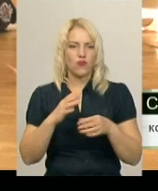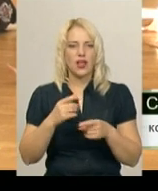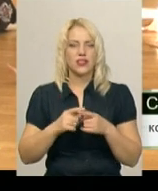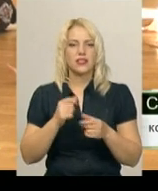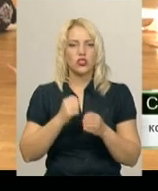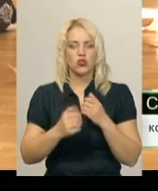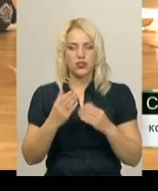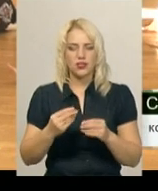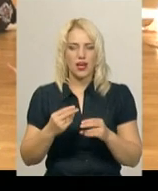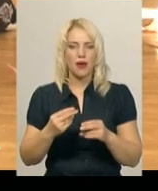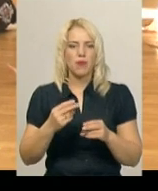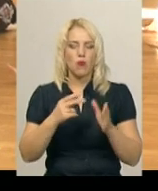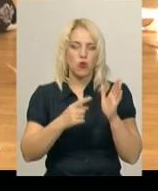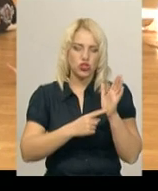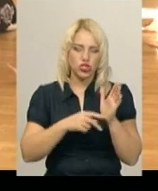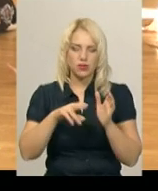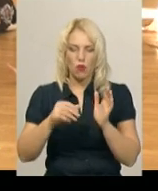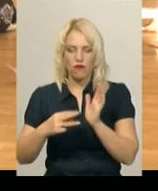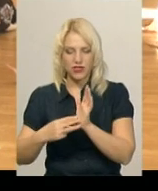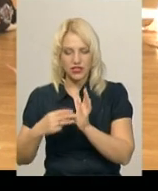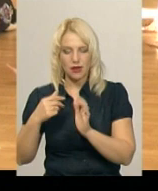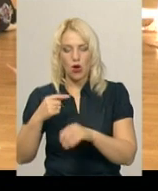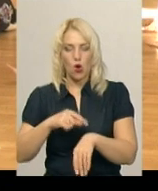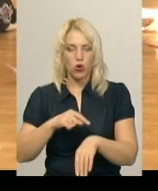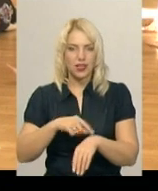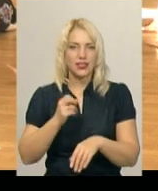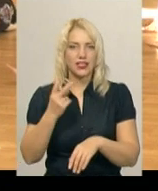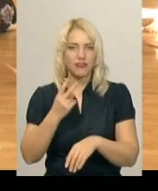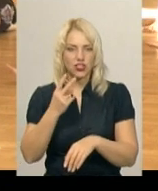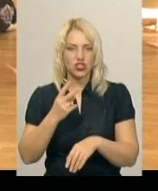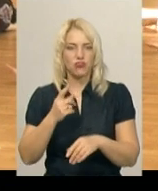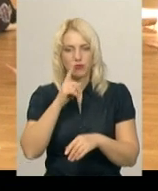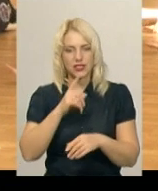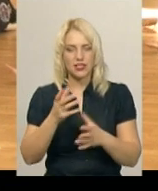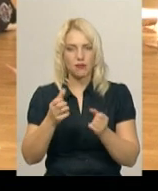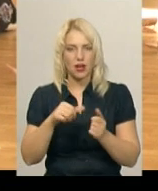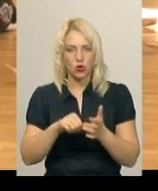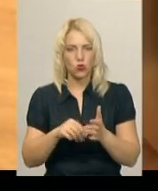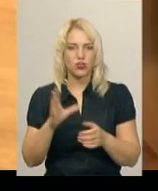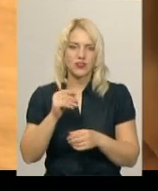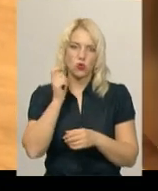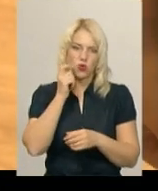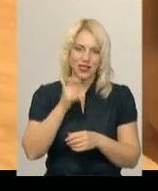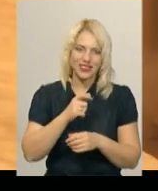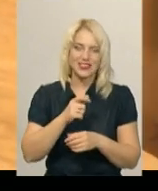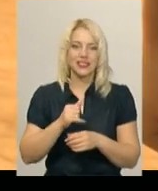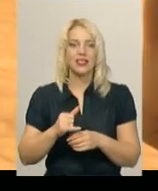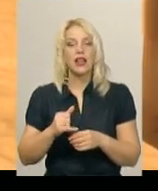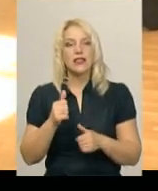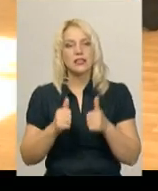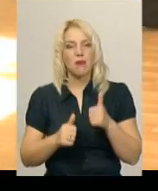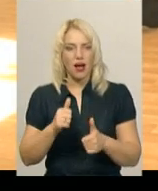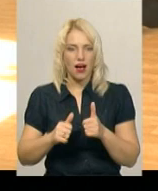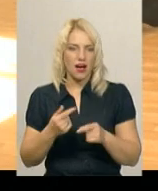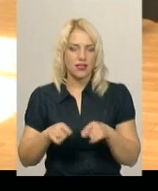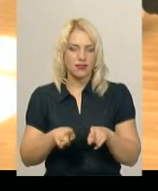-8 годин. Крім того, двічі на місяць в середньому брали участь у змаганнях всеукраїнських та міжнародних. Така посилена підготовка, каже